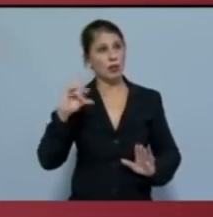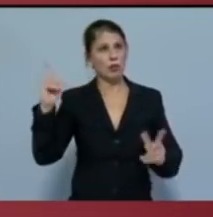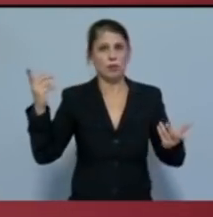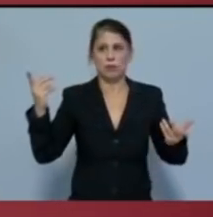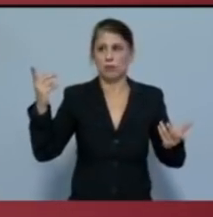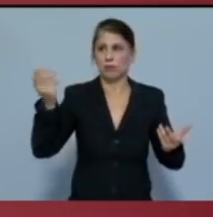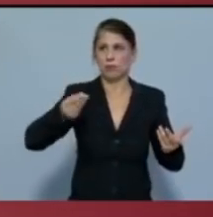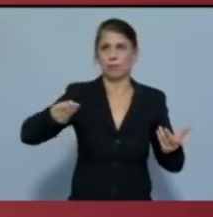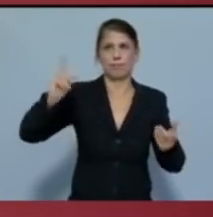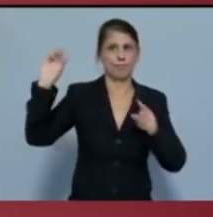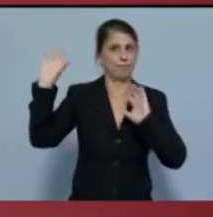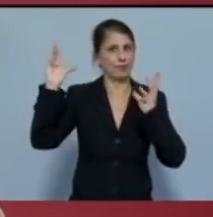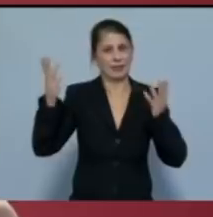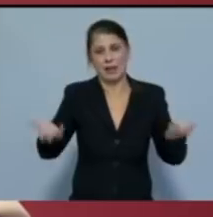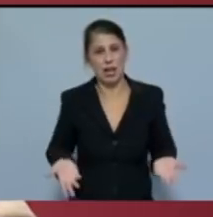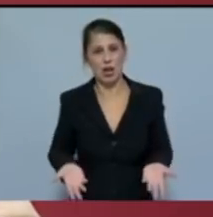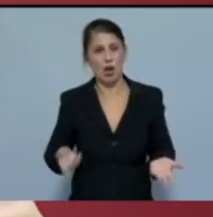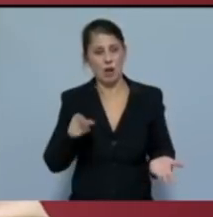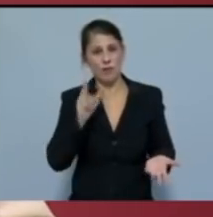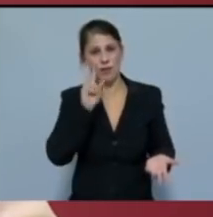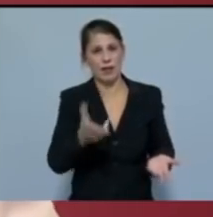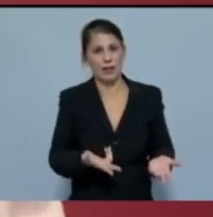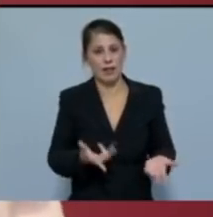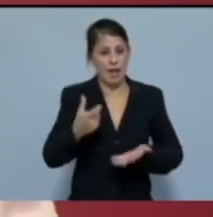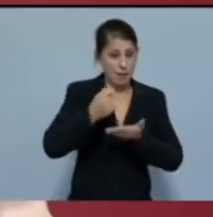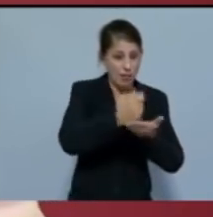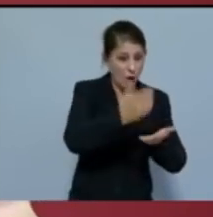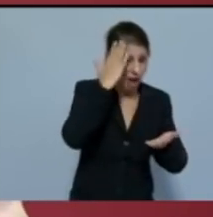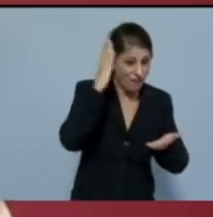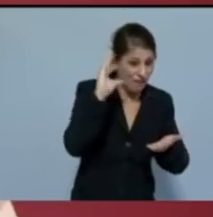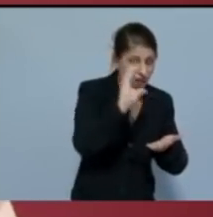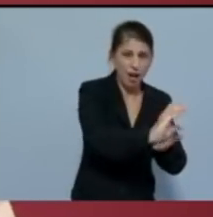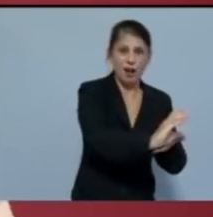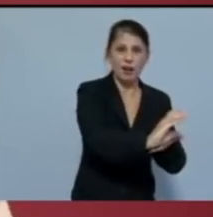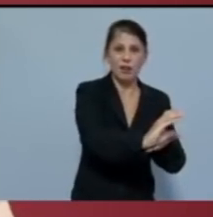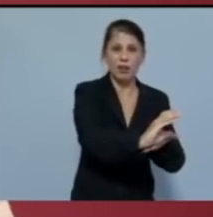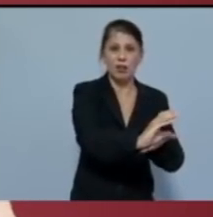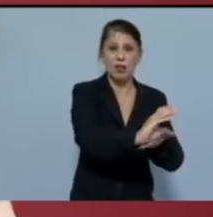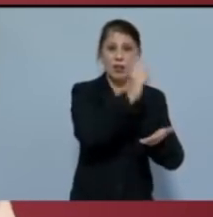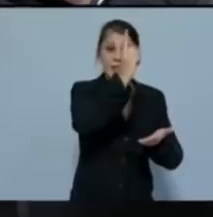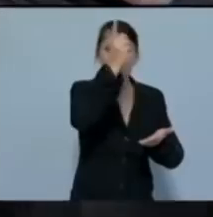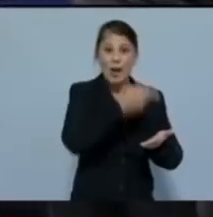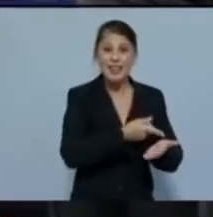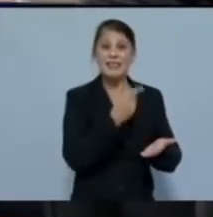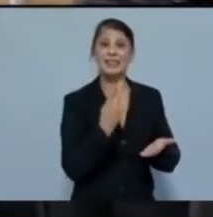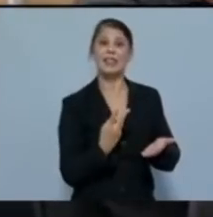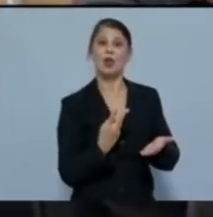της, δηλαδή το μεγαλείο επιδότηση του κεφαλαίου σχεδόν κατά το εν τρίτον.